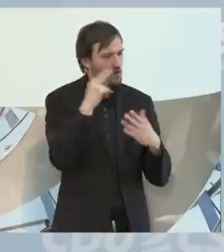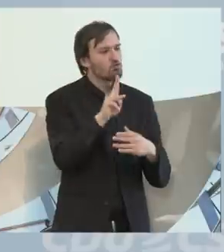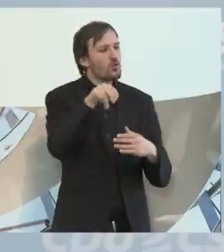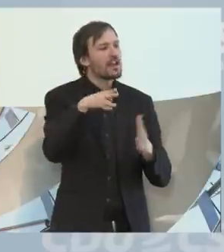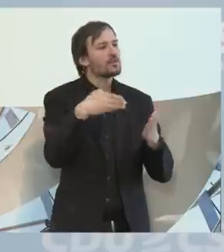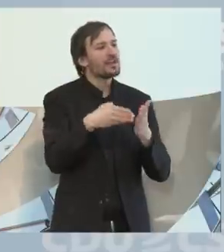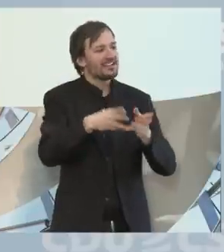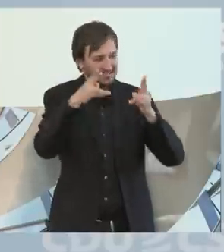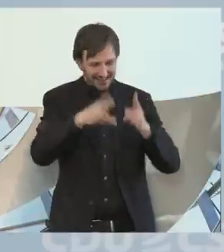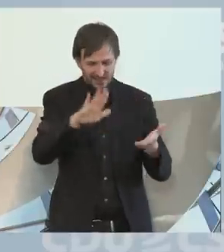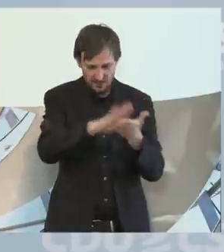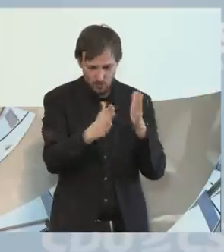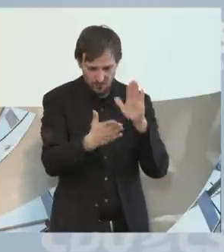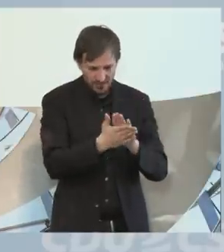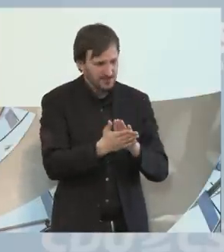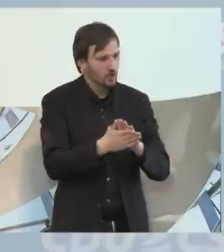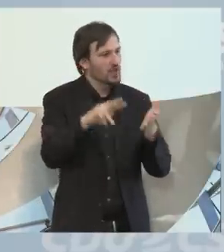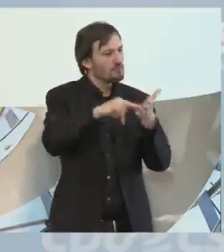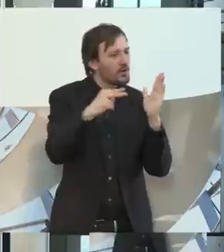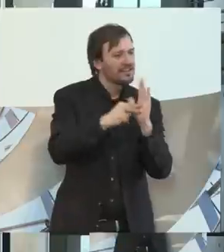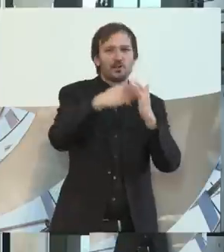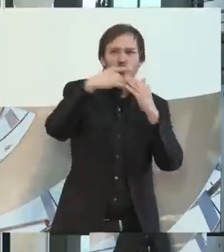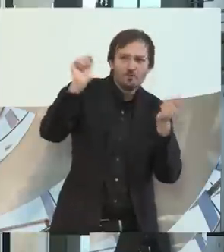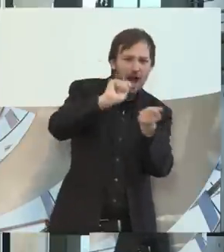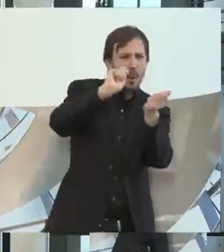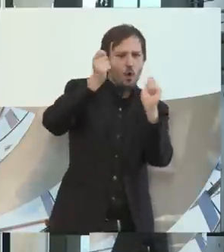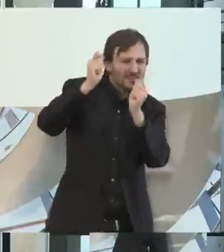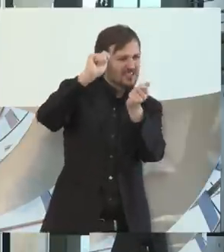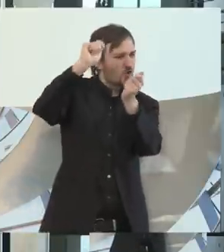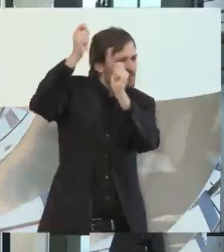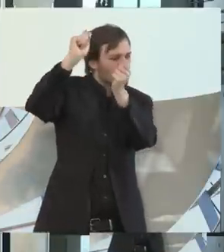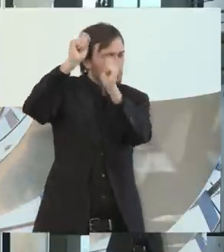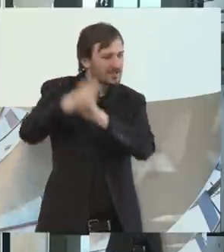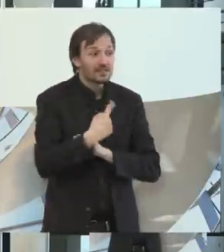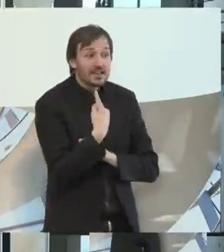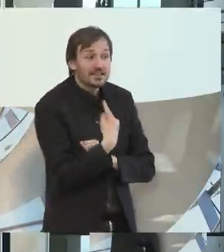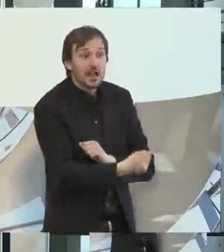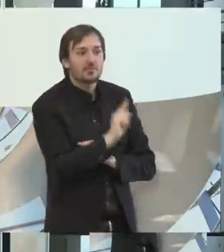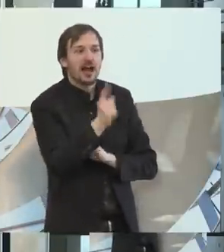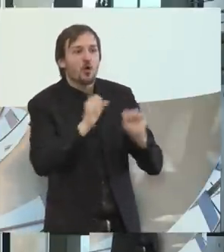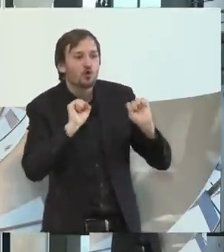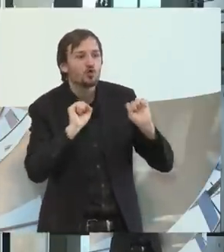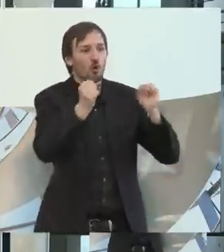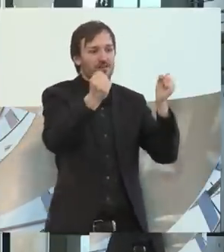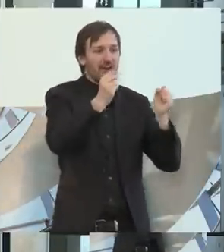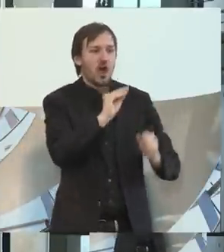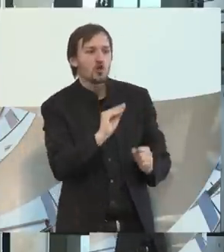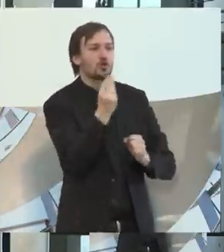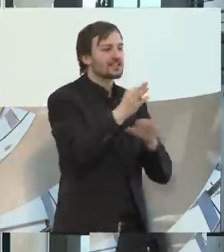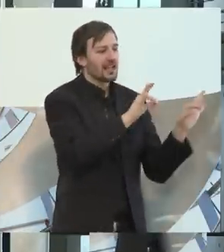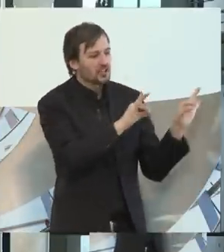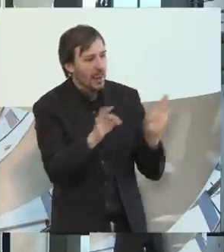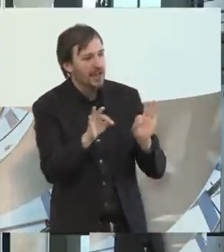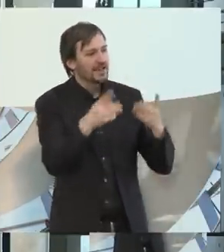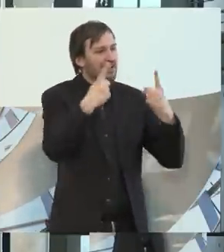UN-Behindertenrechtskonvention auf allen politischen Ebenen umzusetzen, sondern er ist auch Gründer, künstlerischer Leiter und Dirigent